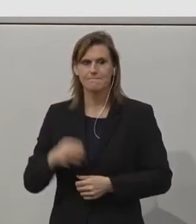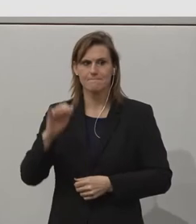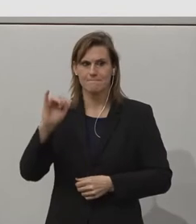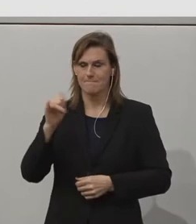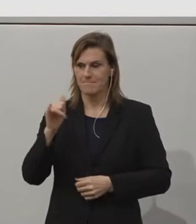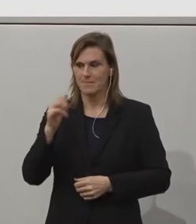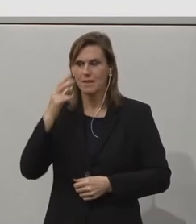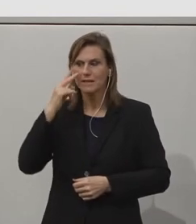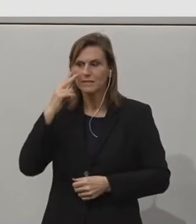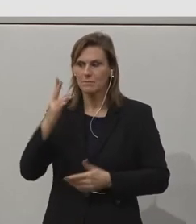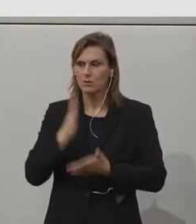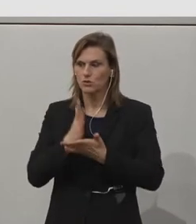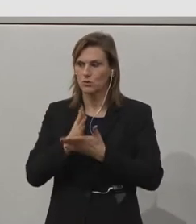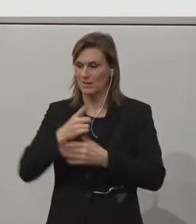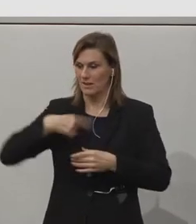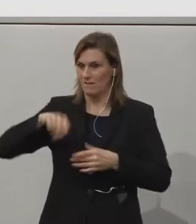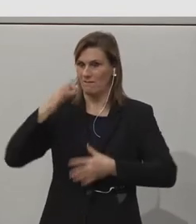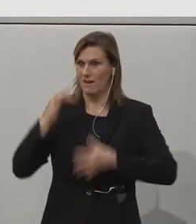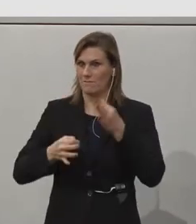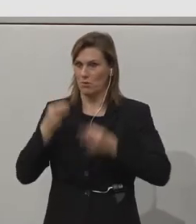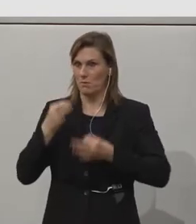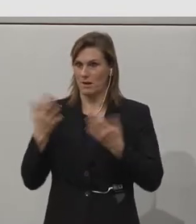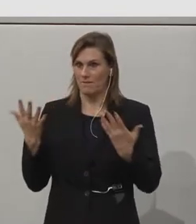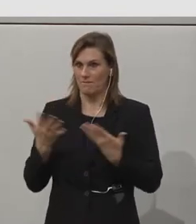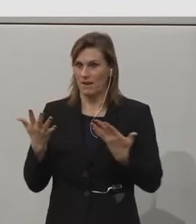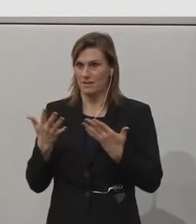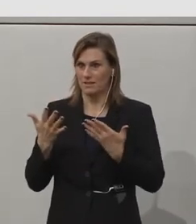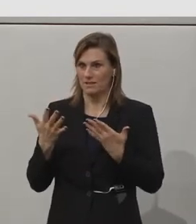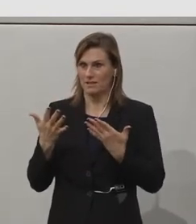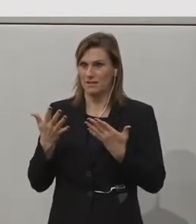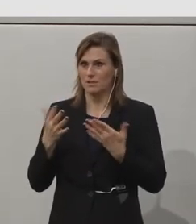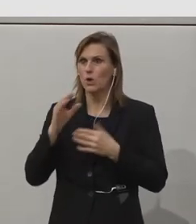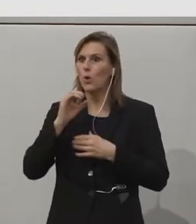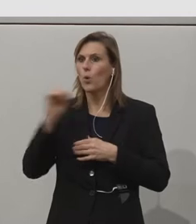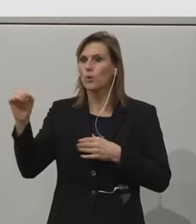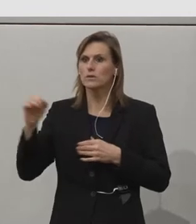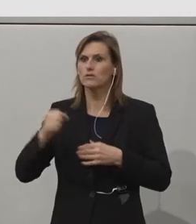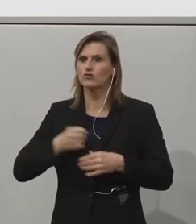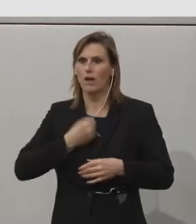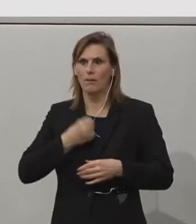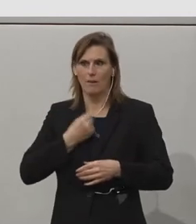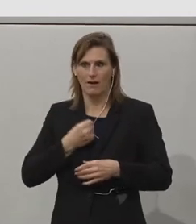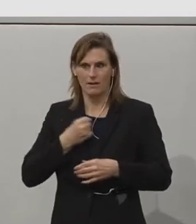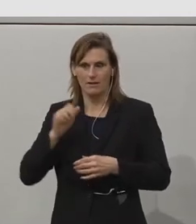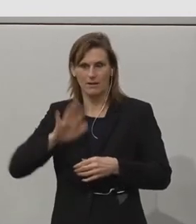Ja, was wir versuchen, ist sozusagen hier in der Oststeiermark, dass wir